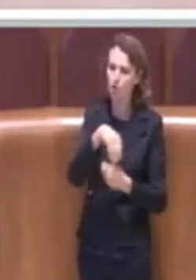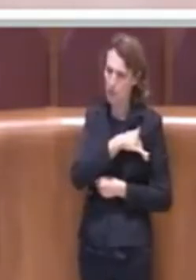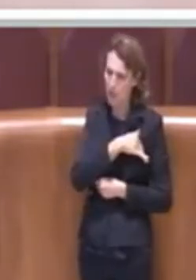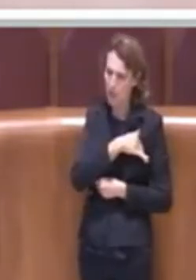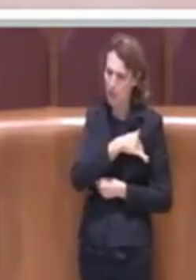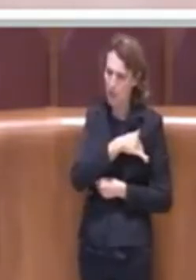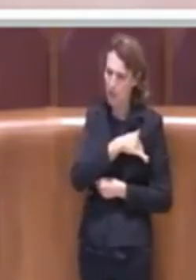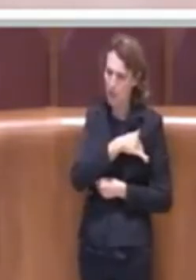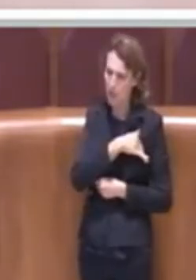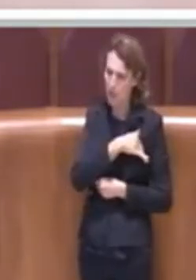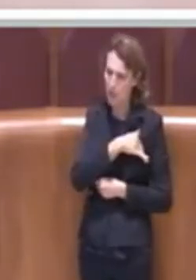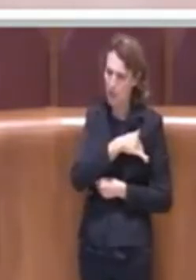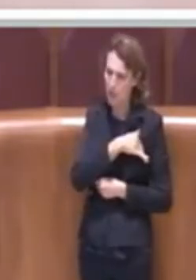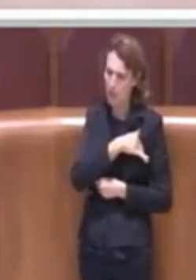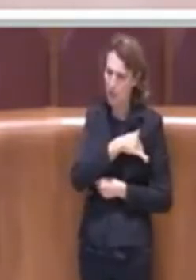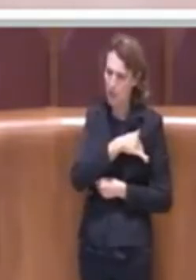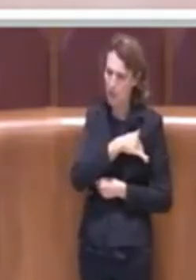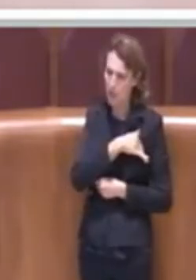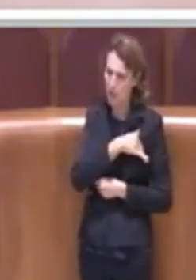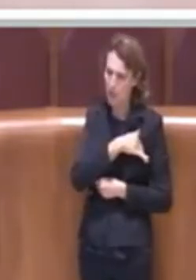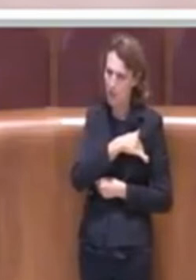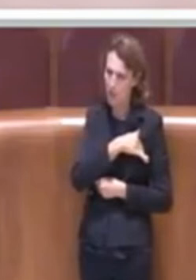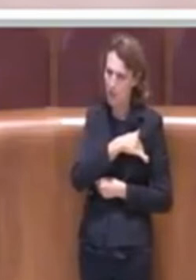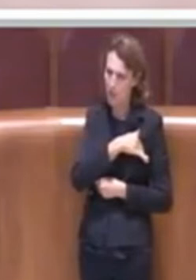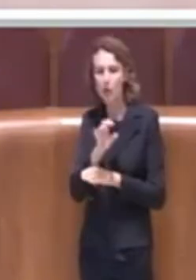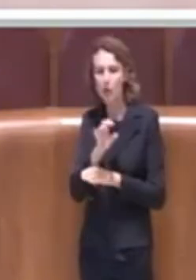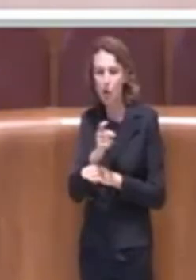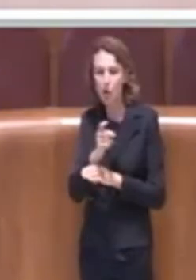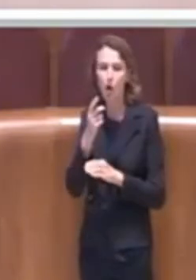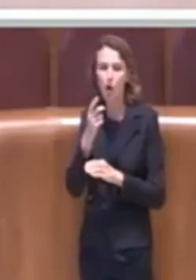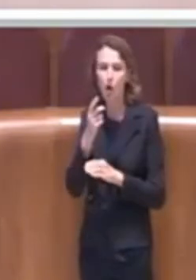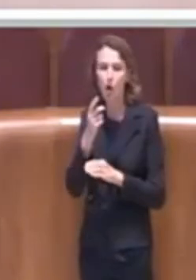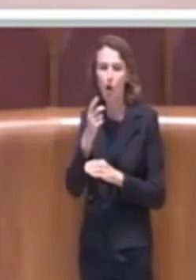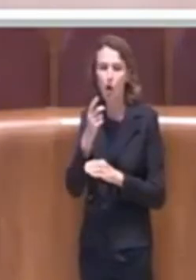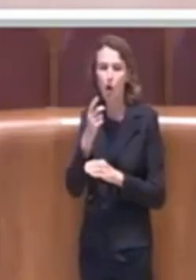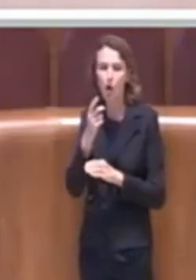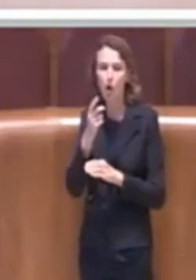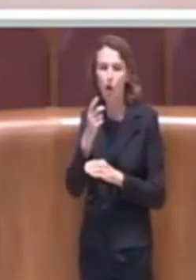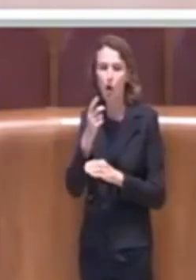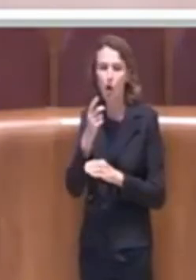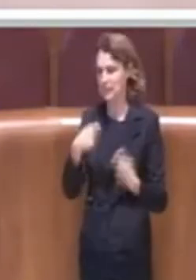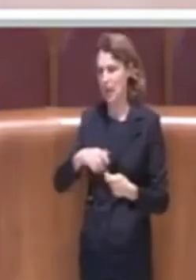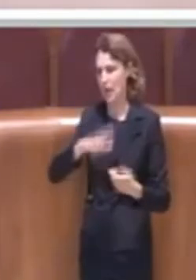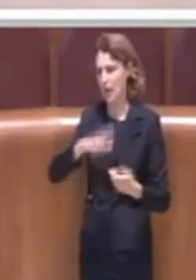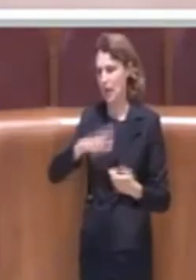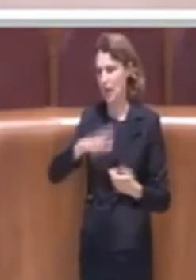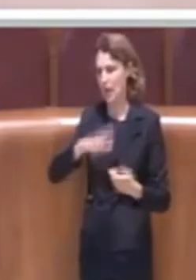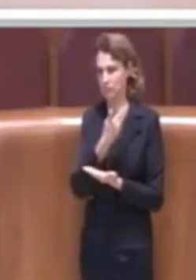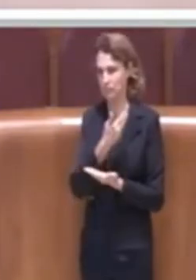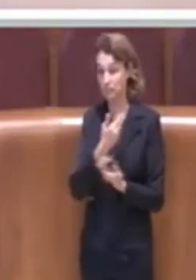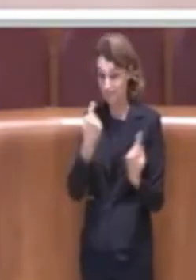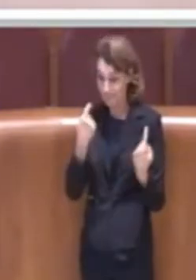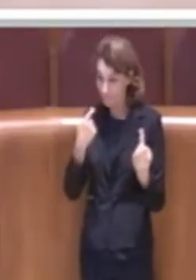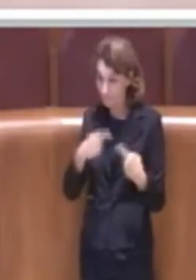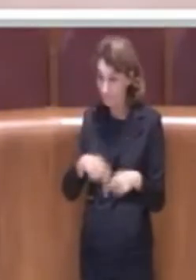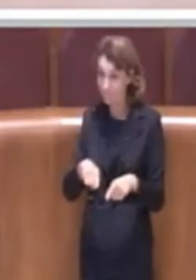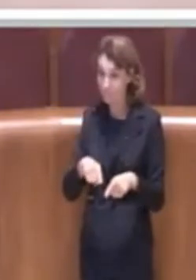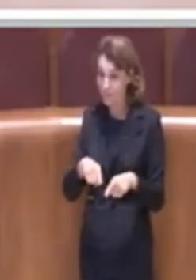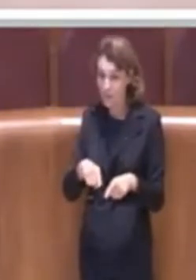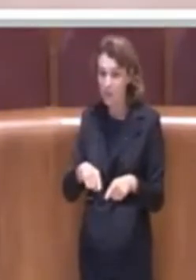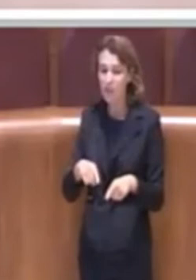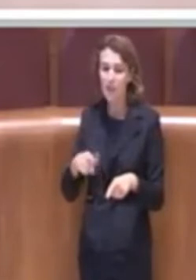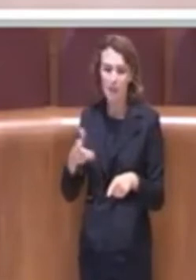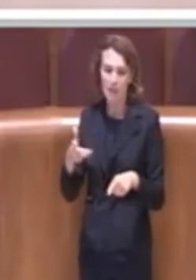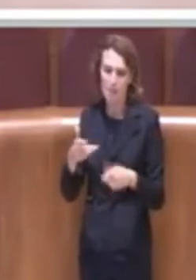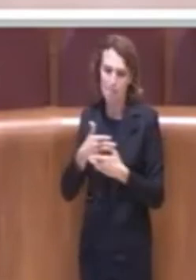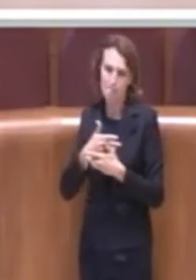ragazzi all'educazione dell'eliminazione della plastica per questo è ovvio che la maggioranza, io sono tra